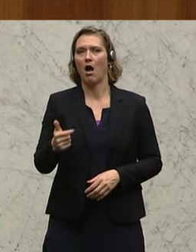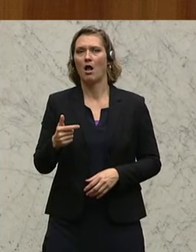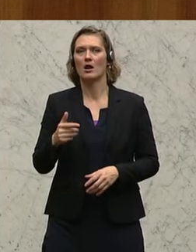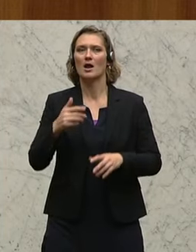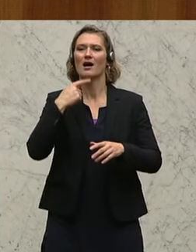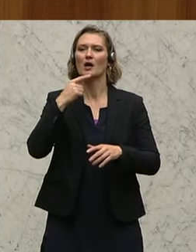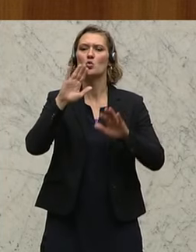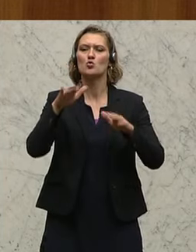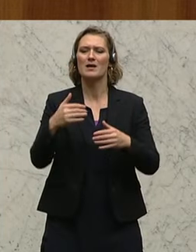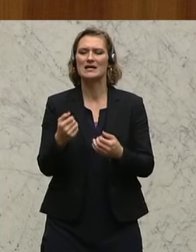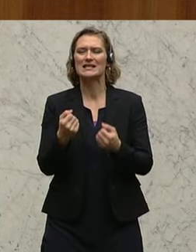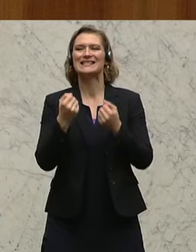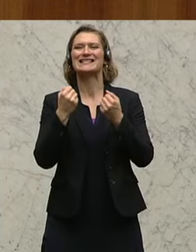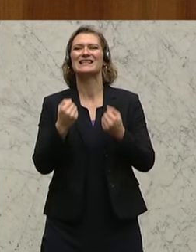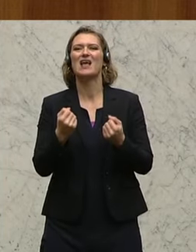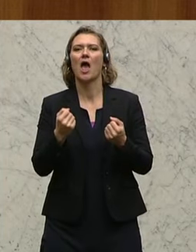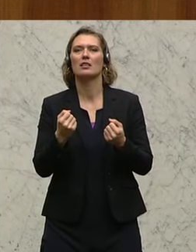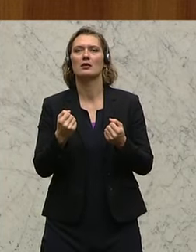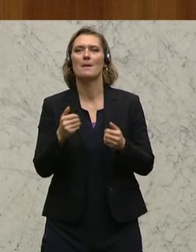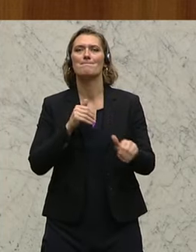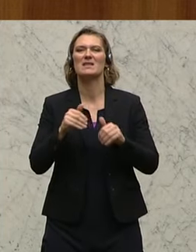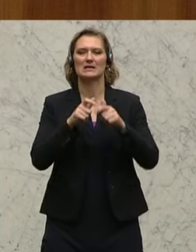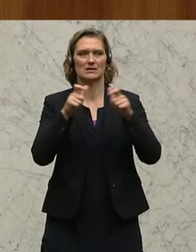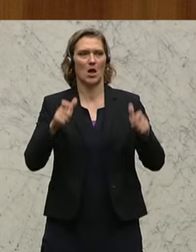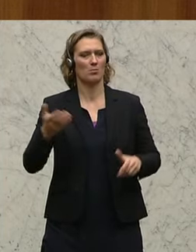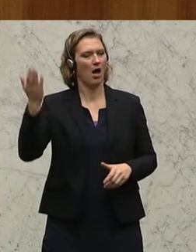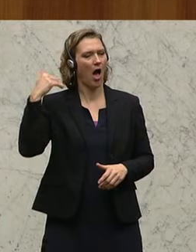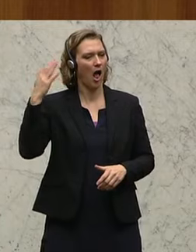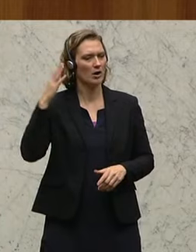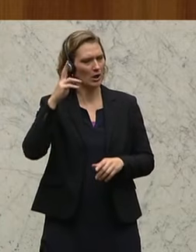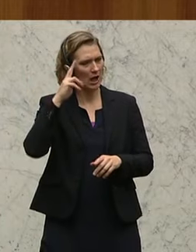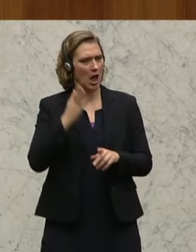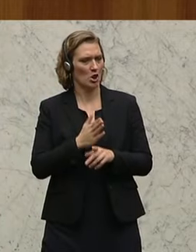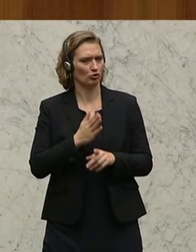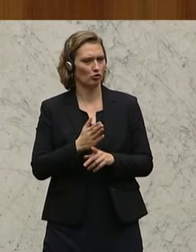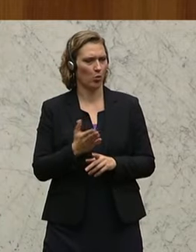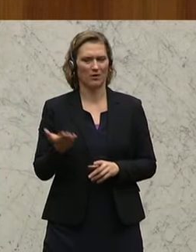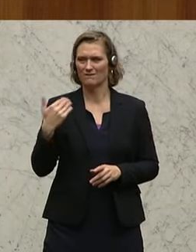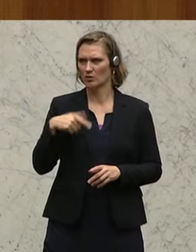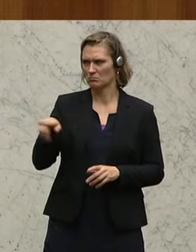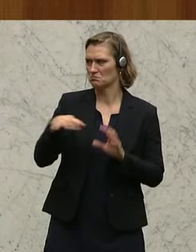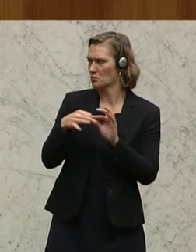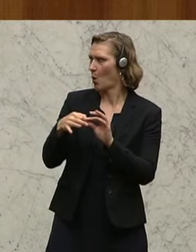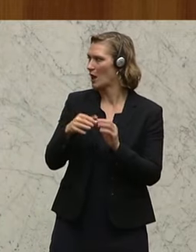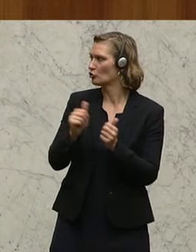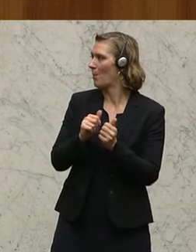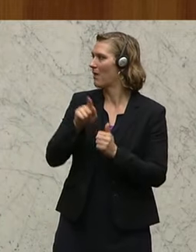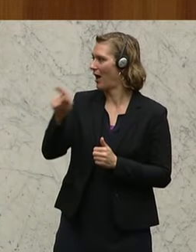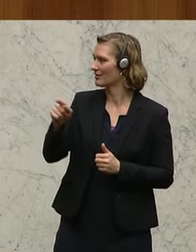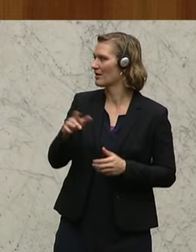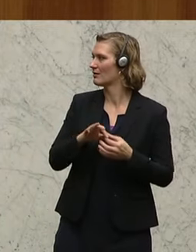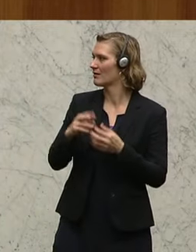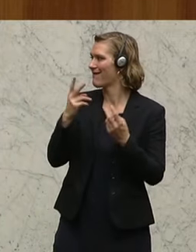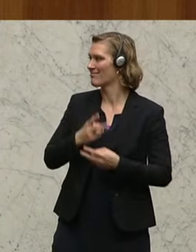Sicherheitsministerium in den Mund genommen. Das ist ja eine alte, das ist ja nicht unbekannt, wenn man da schaut zu Ihren Koalitionspartnern, das